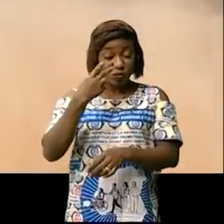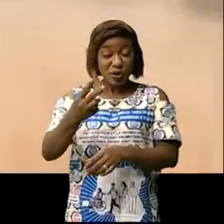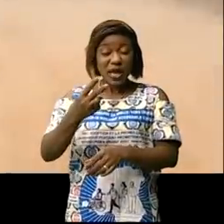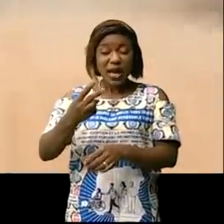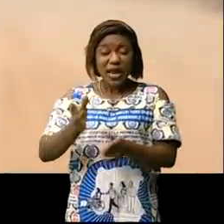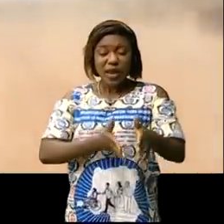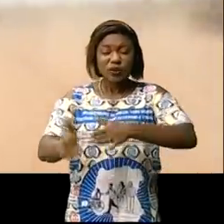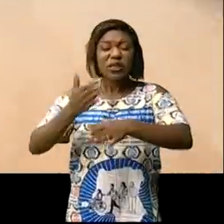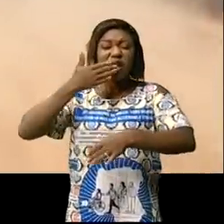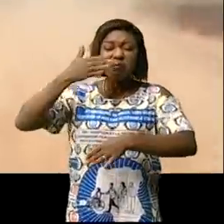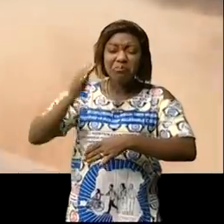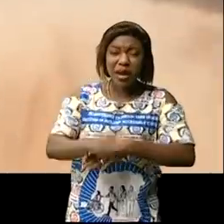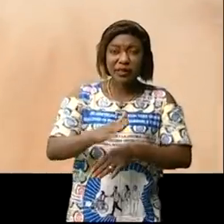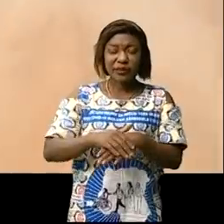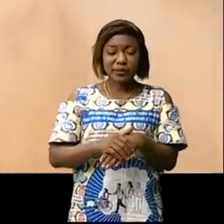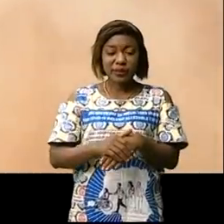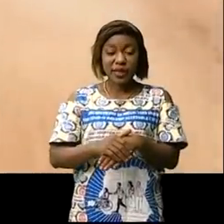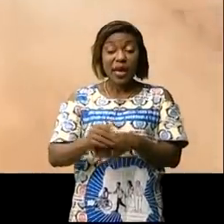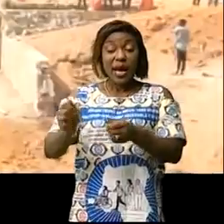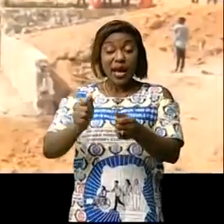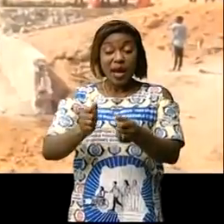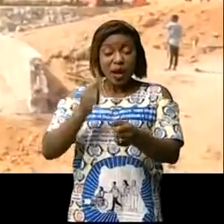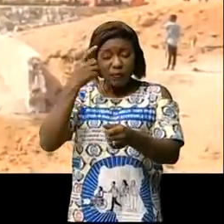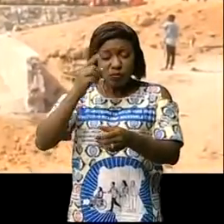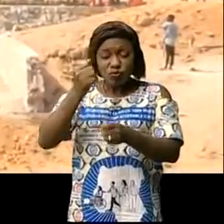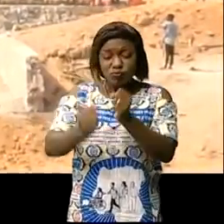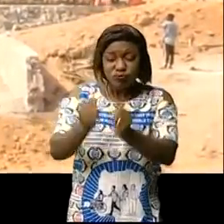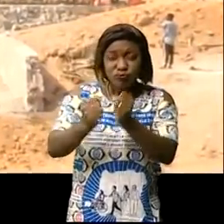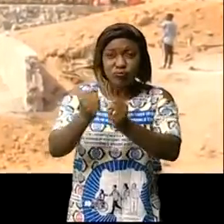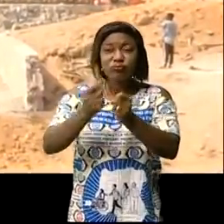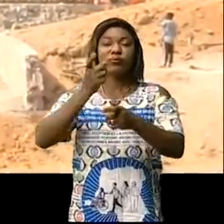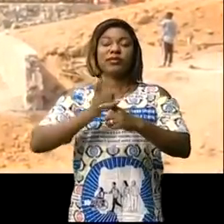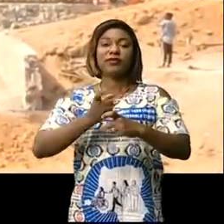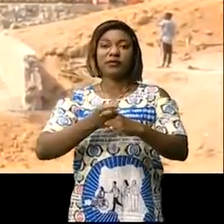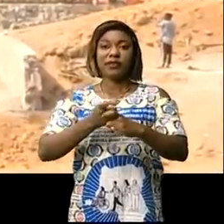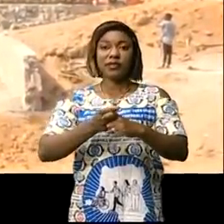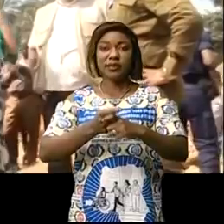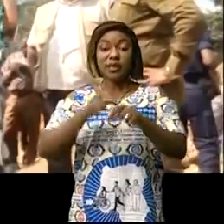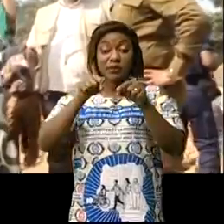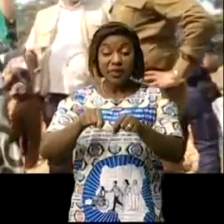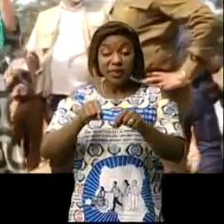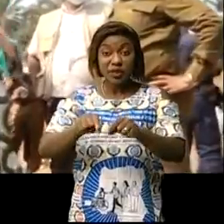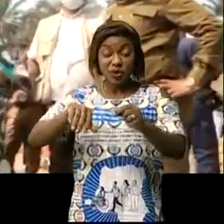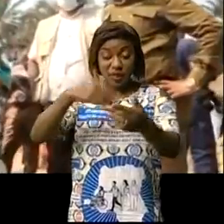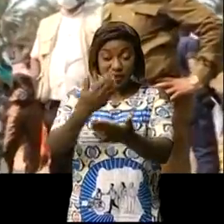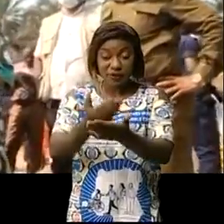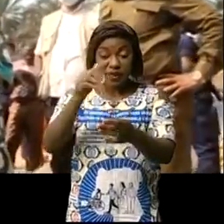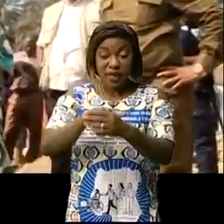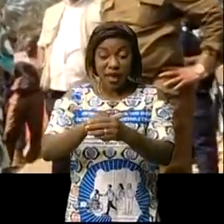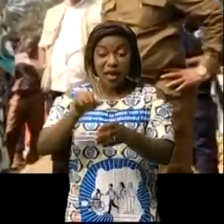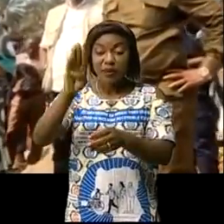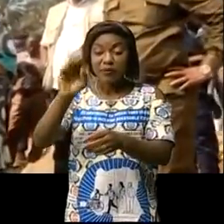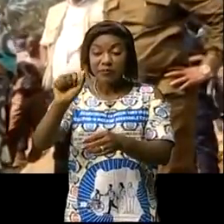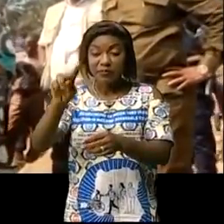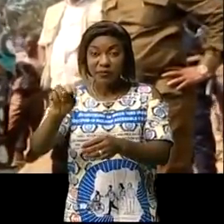'exécutent déjà au village du Kundi 1, l'axe Machia Port Ndomba dont les travaux sont arrivés à Benamboui. Le directeur provincial de l'office des routes